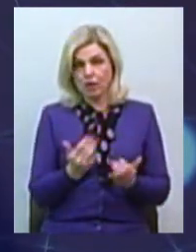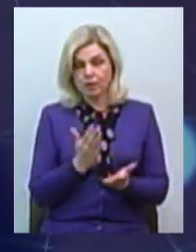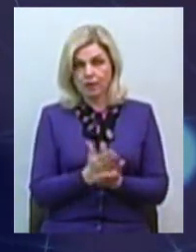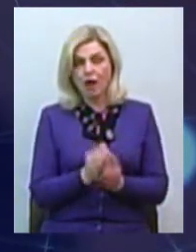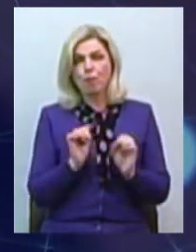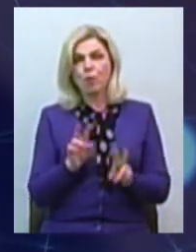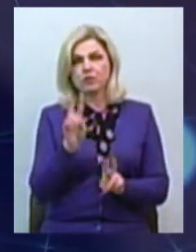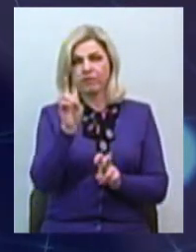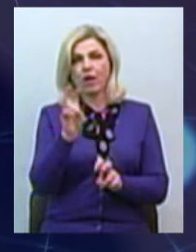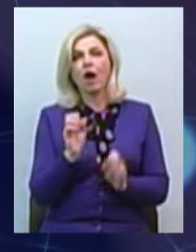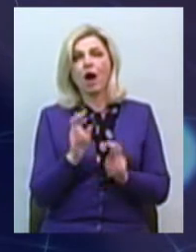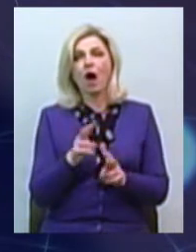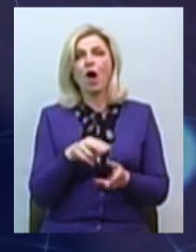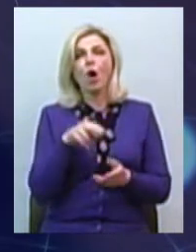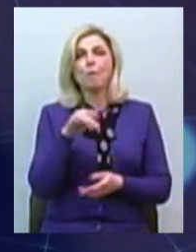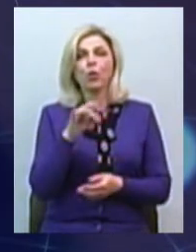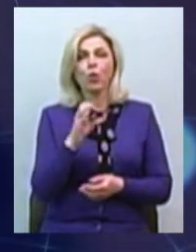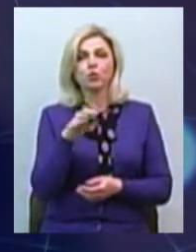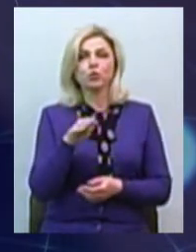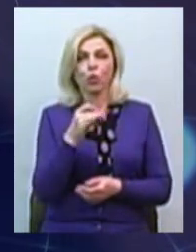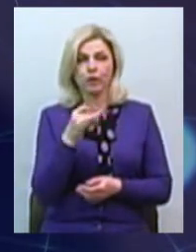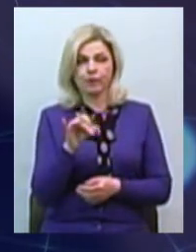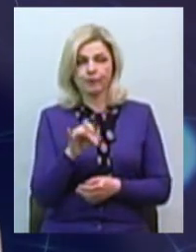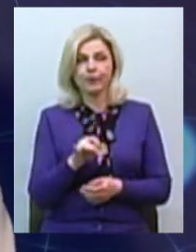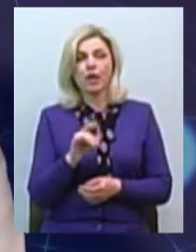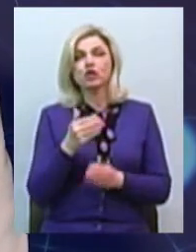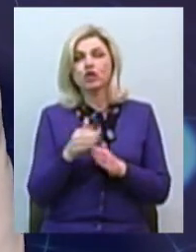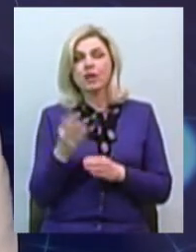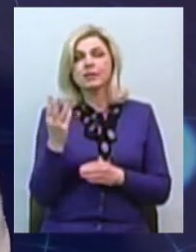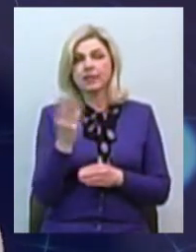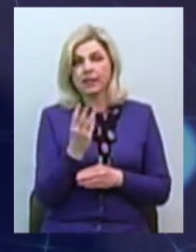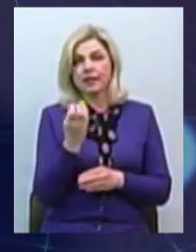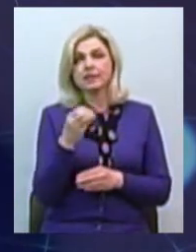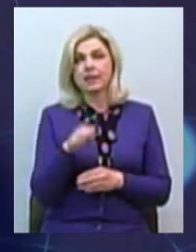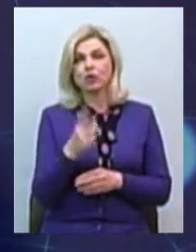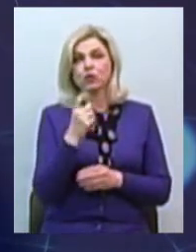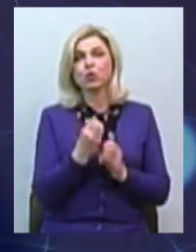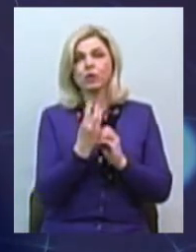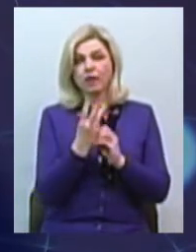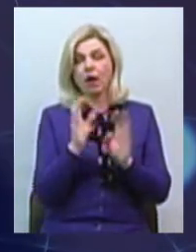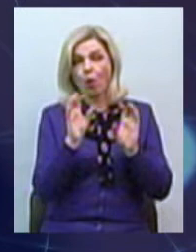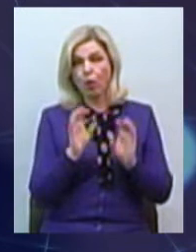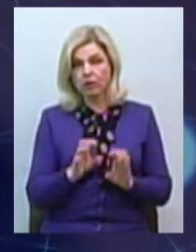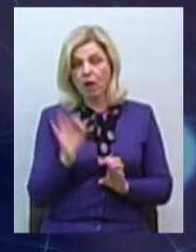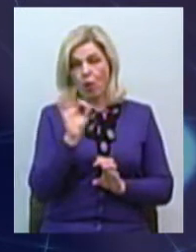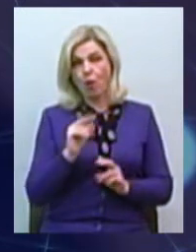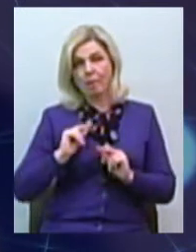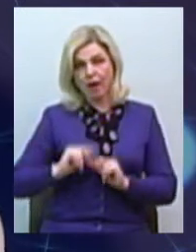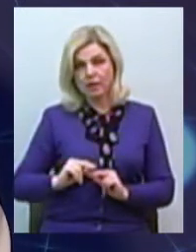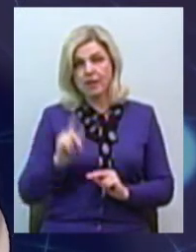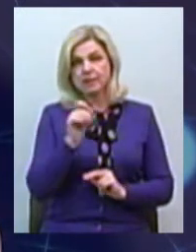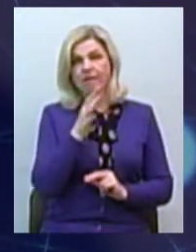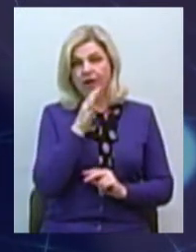кваліфікувати як простій. Тому що за частиною 3 статті 113 Кодексу законів про працю за час